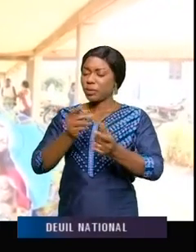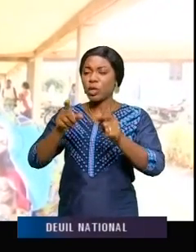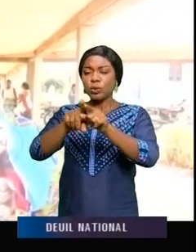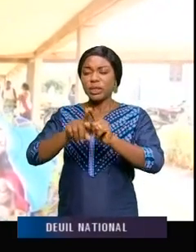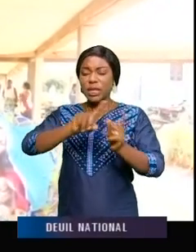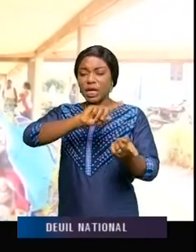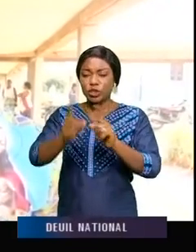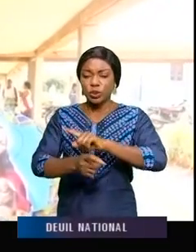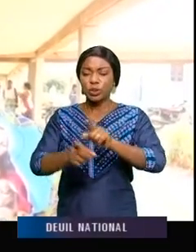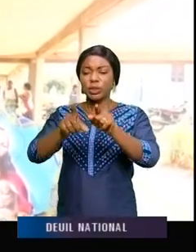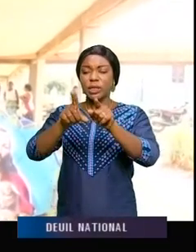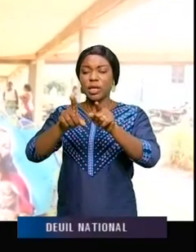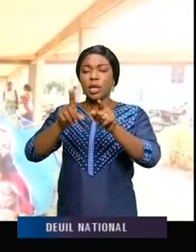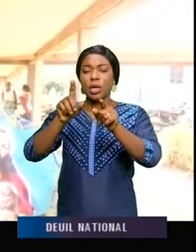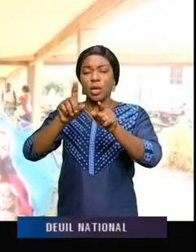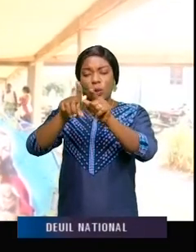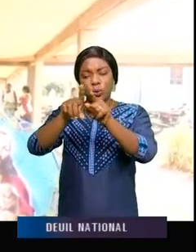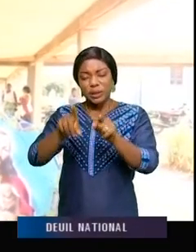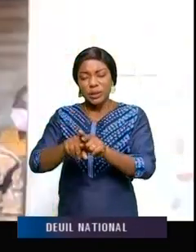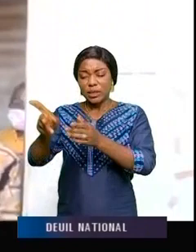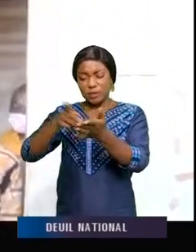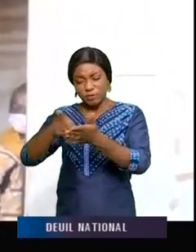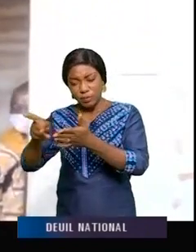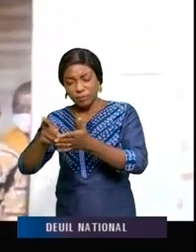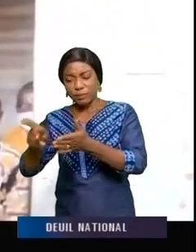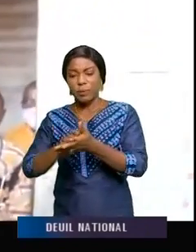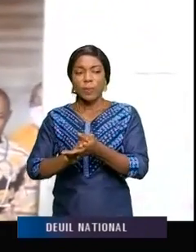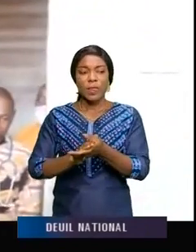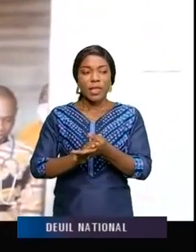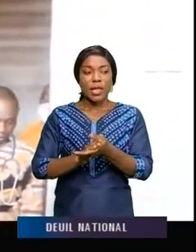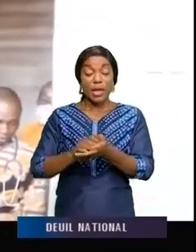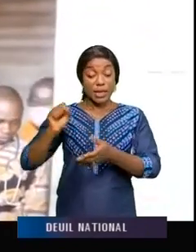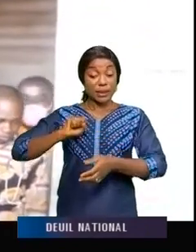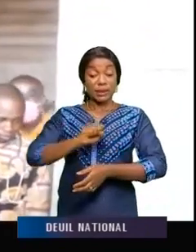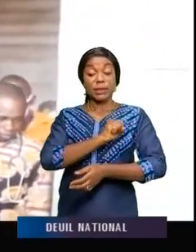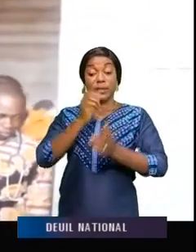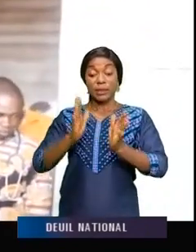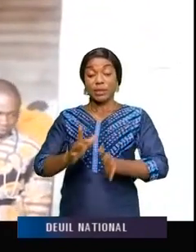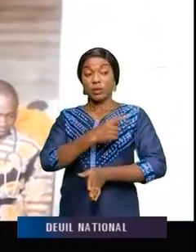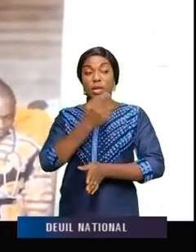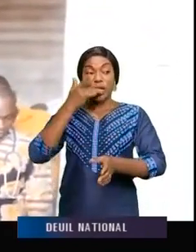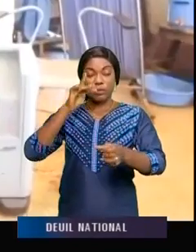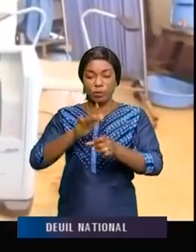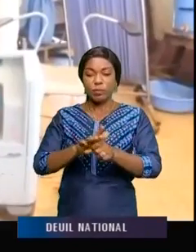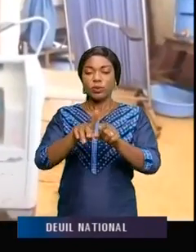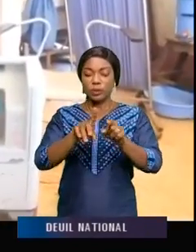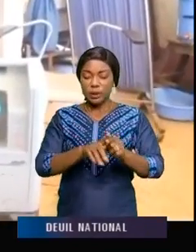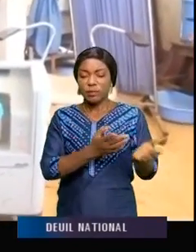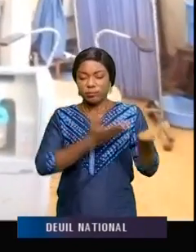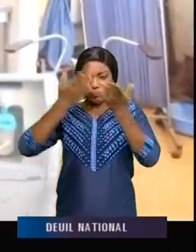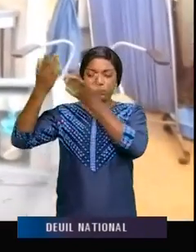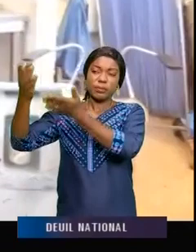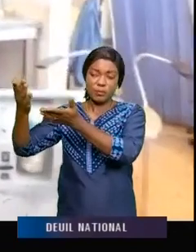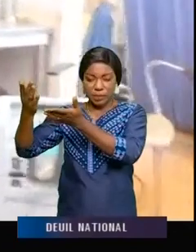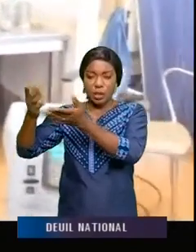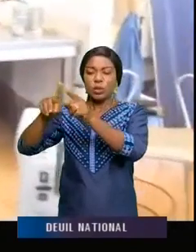la prise en charge des malades et qui vont faire que cette structure sanitaire. Le sénateur Papi Bazego promet d'amener toutes ses demandes à qui des